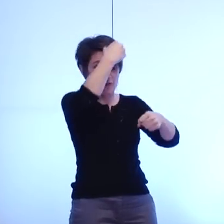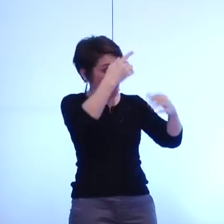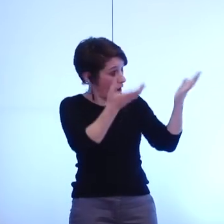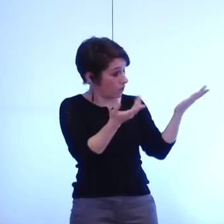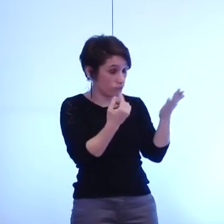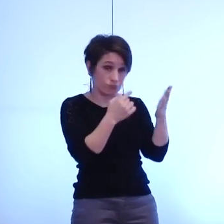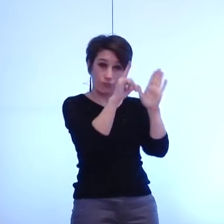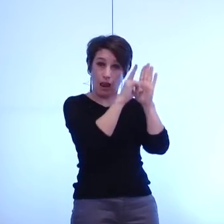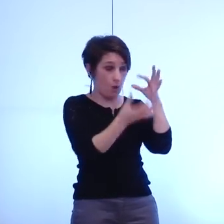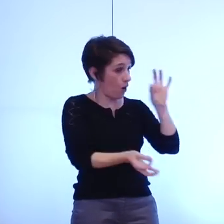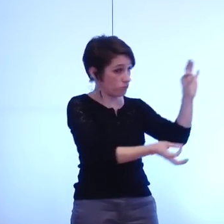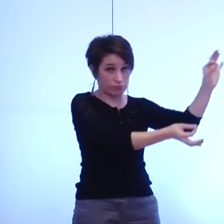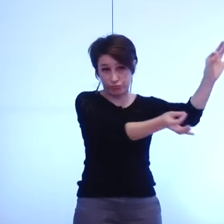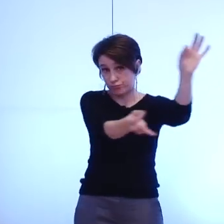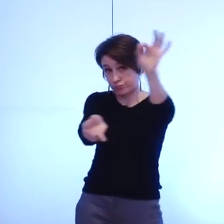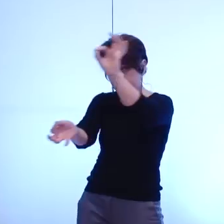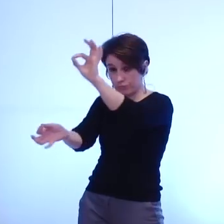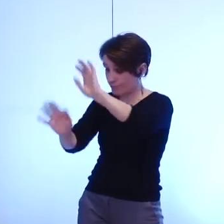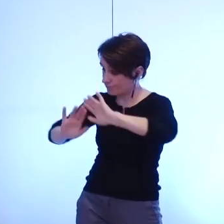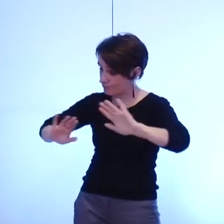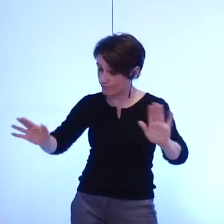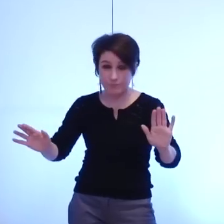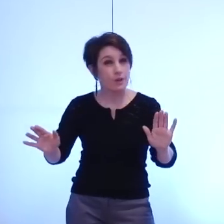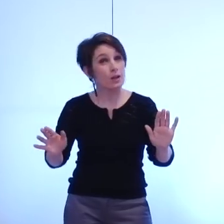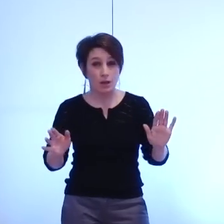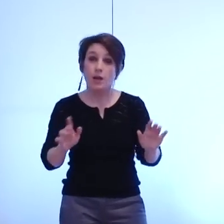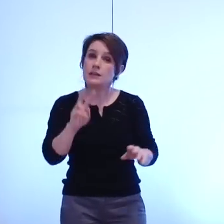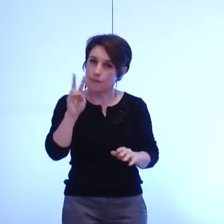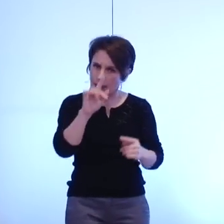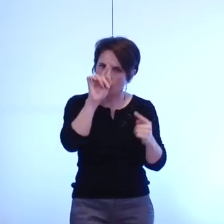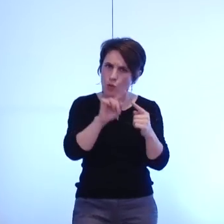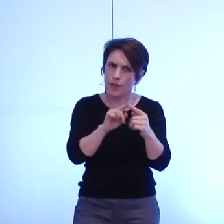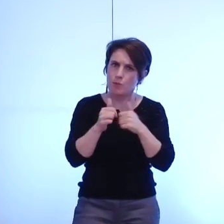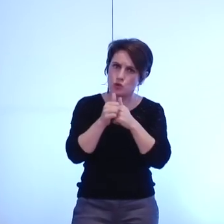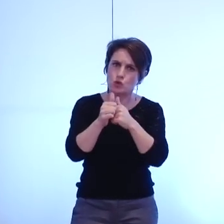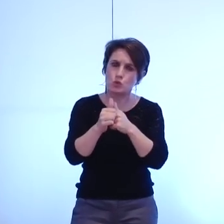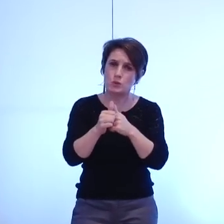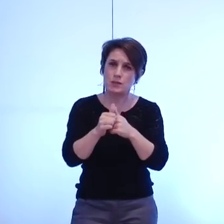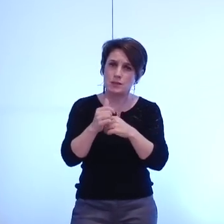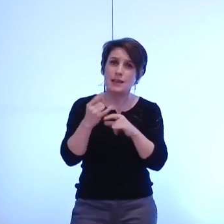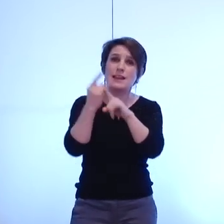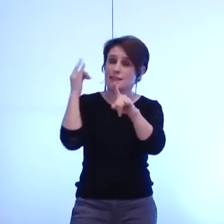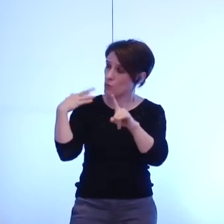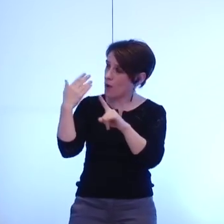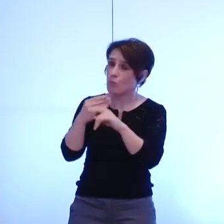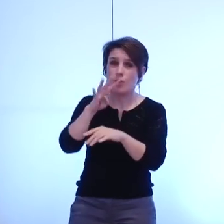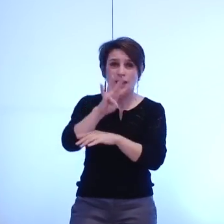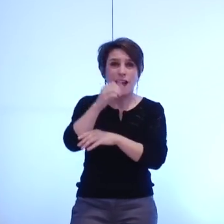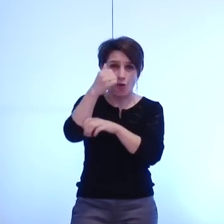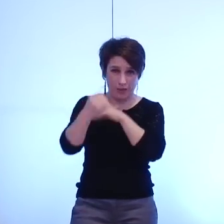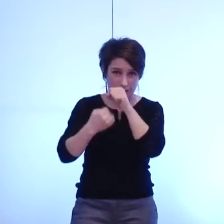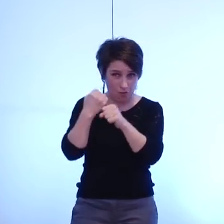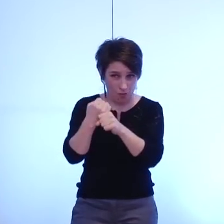continuer sur un sujet qui est quand même 41 ans d'histoire près de 700 millions d'euros de dette